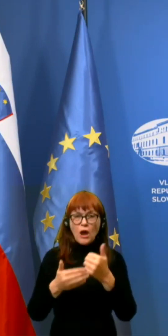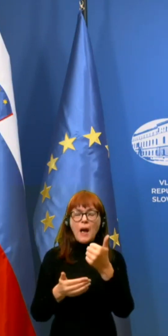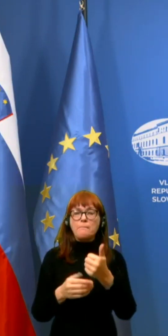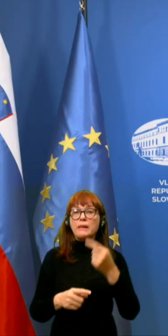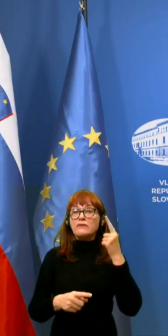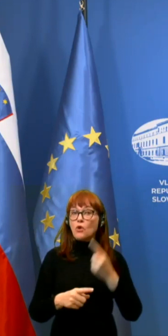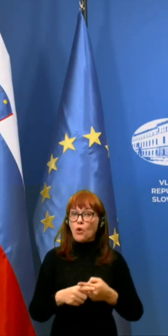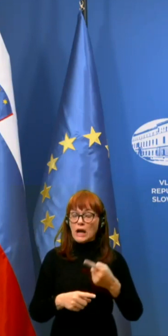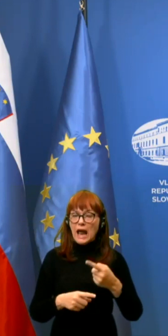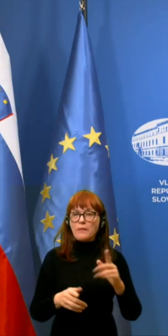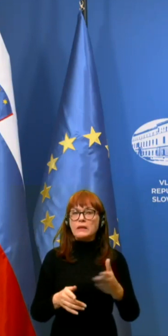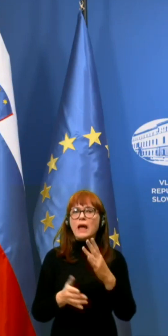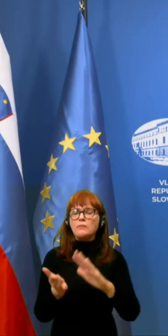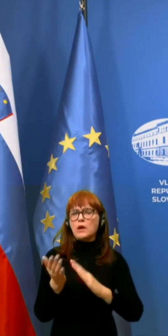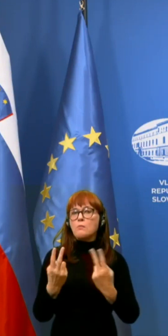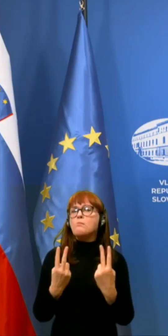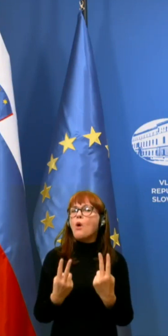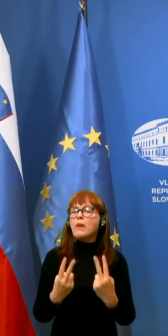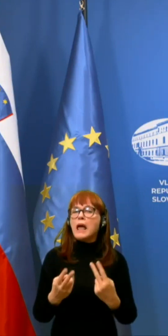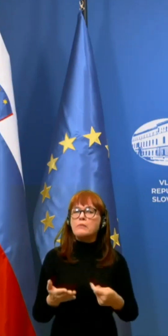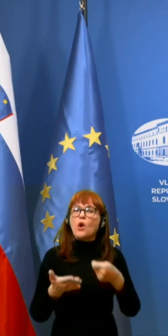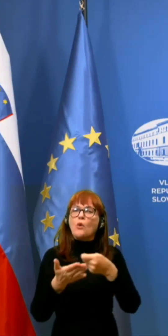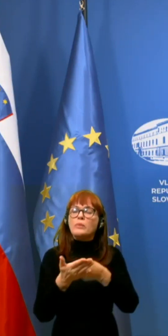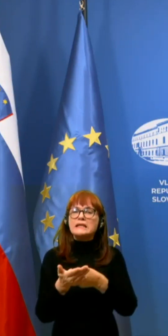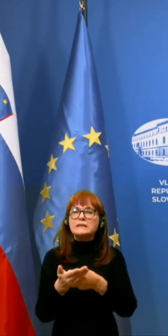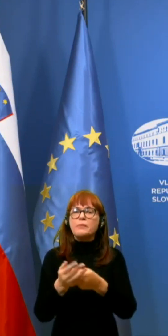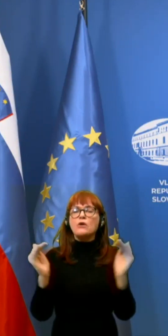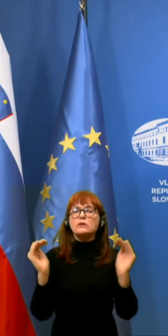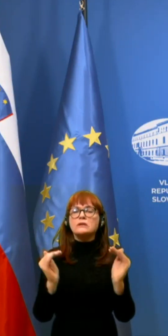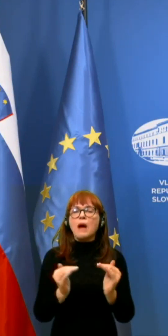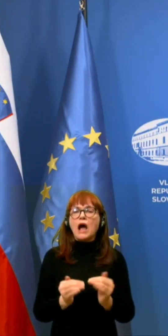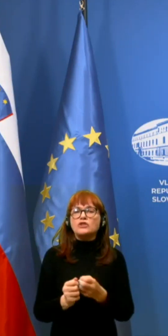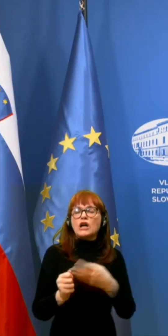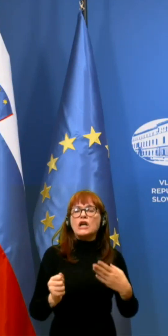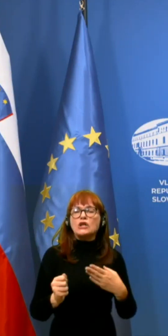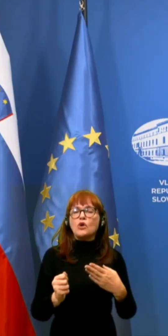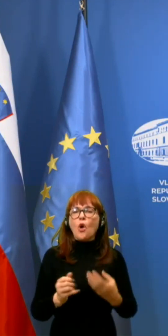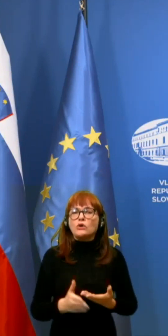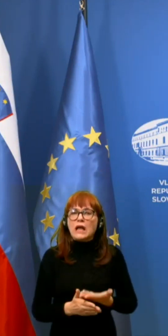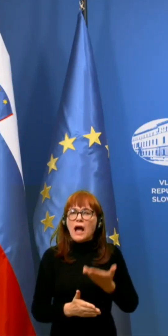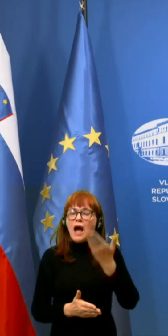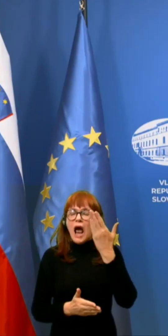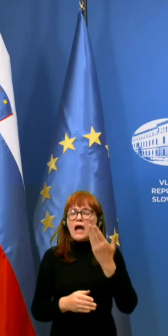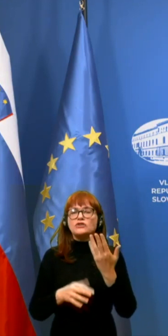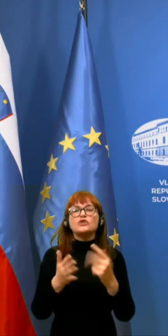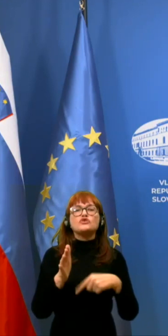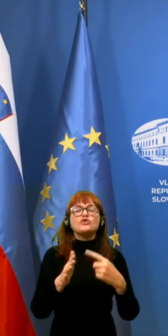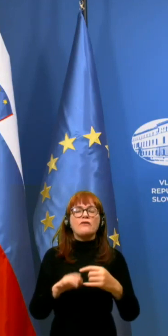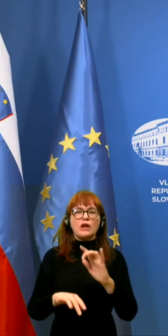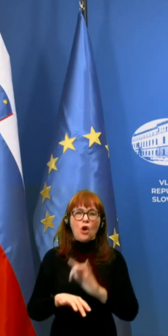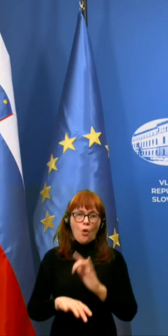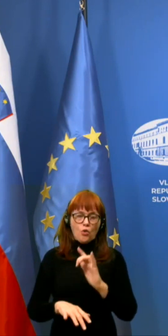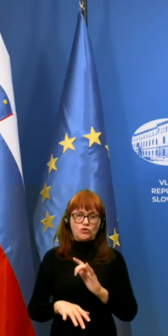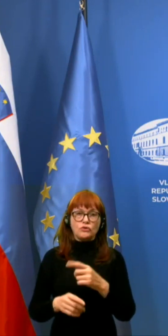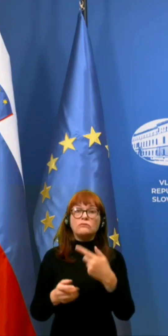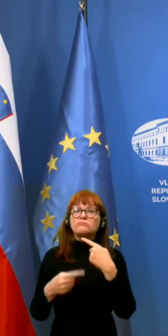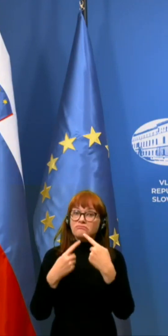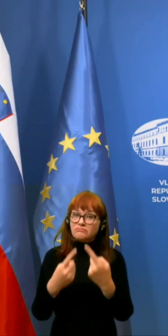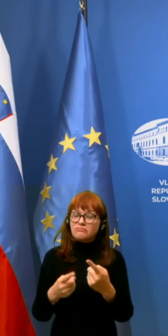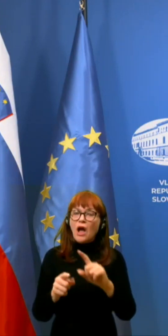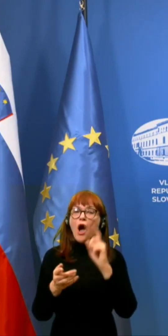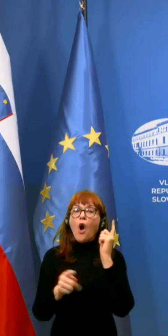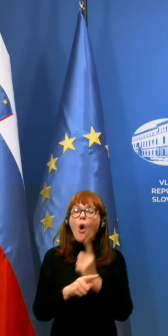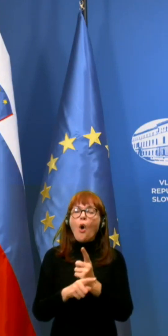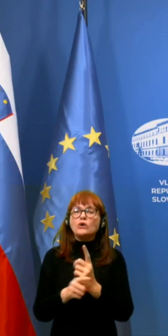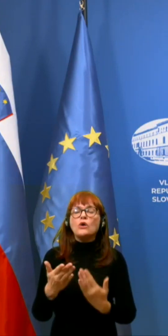ukrep, ki naj bi pomembno prispeval k zmanjšanju hitrosti rasti števila okuženih. Kot rečeno gre za odloko